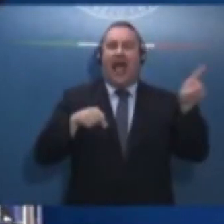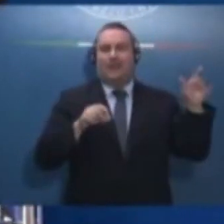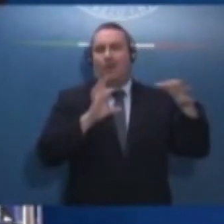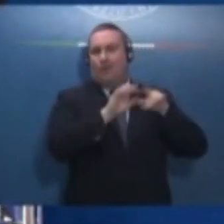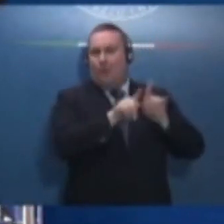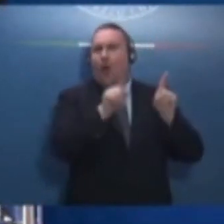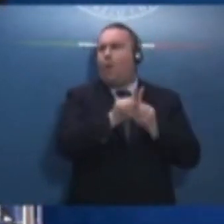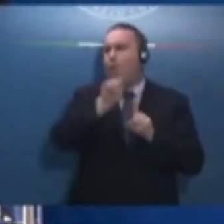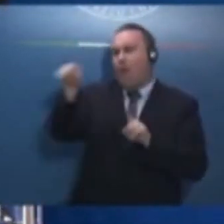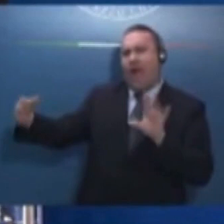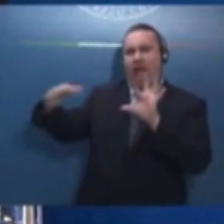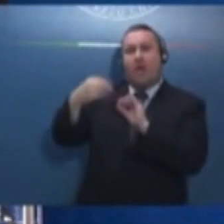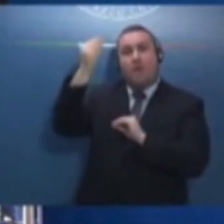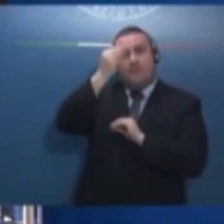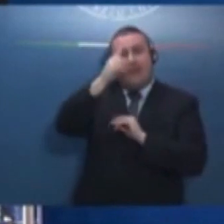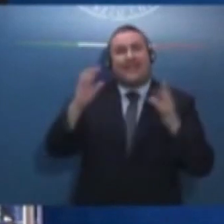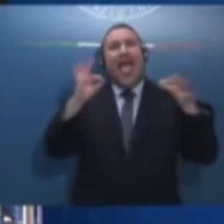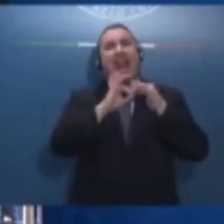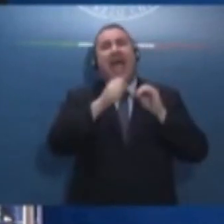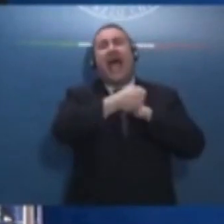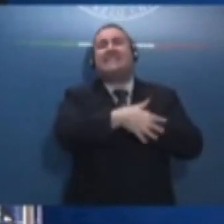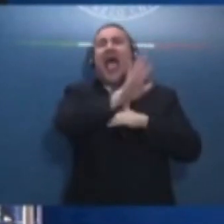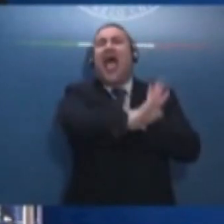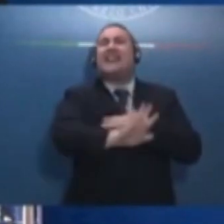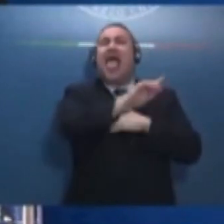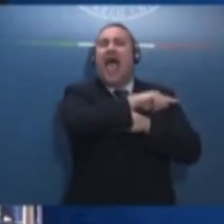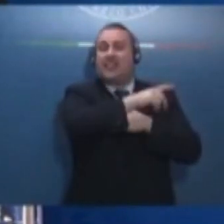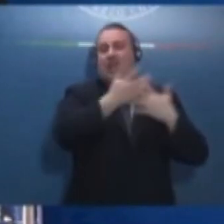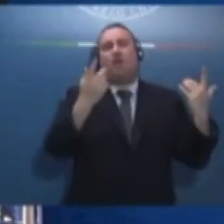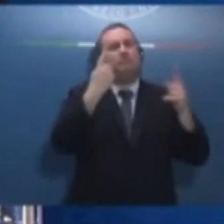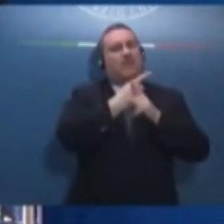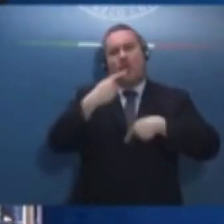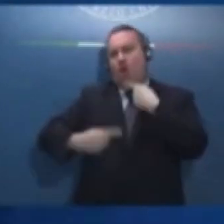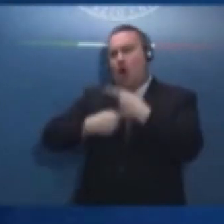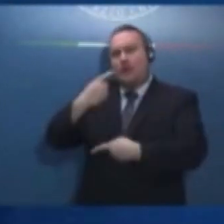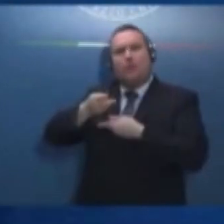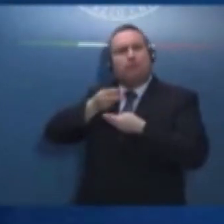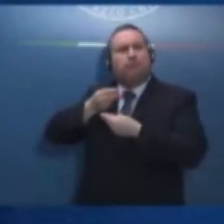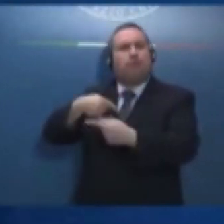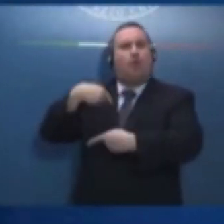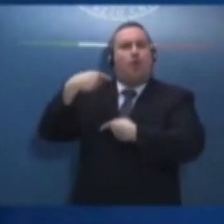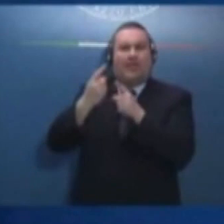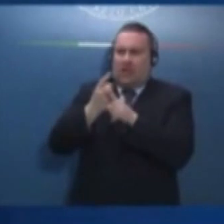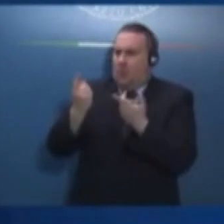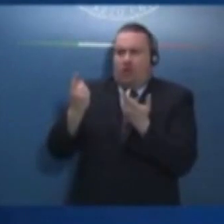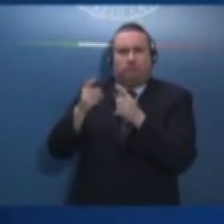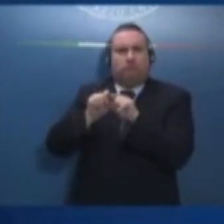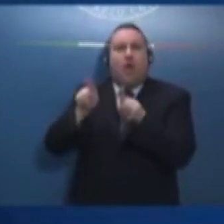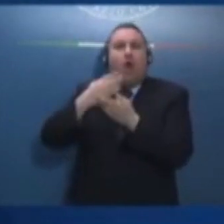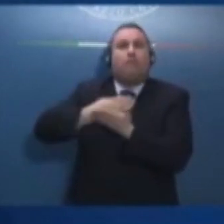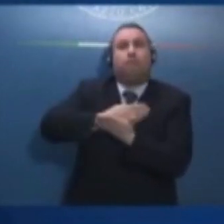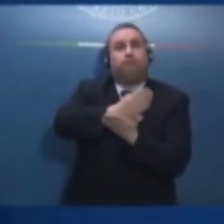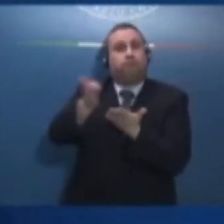che l'Alleanza Atlantica debba continuare a mostrare coesione e unità, che lo debba fare in linea con un approccio a